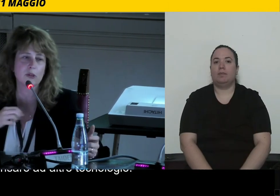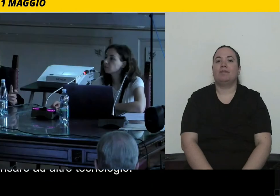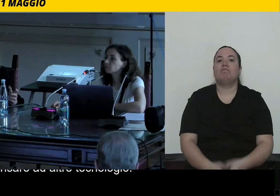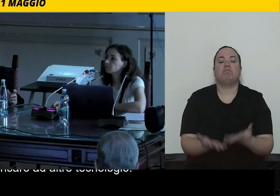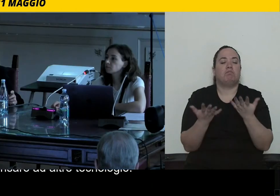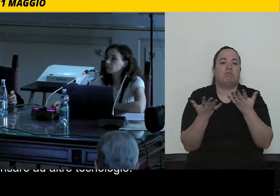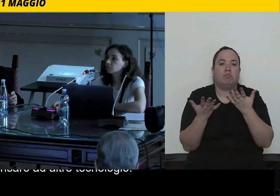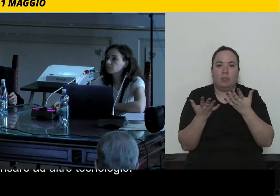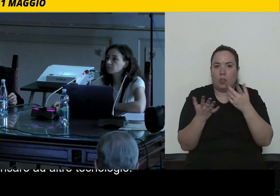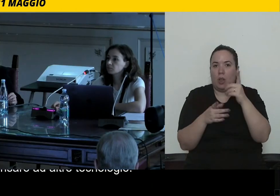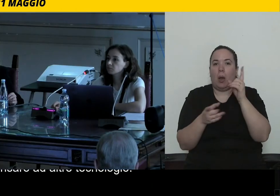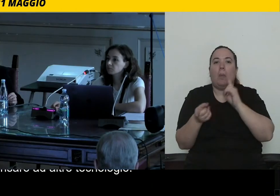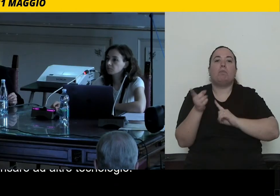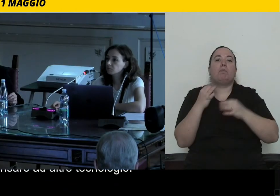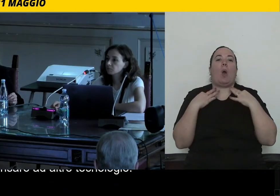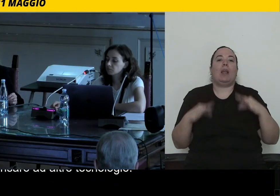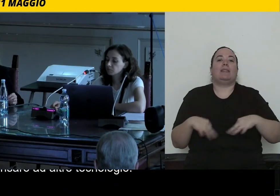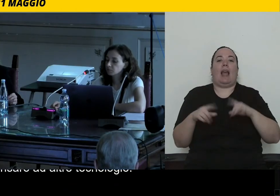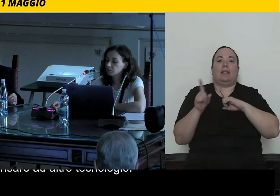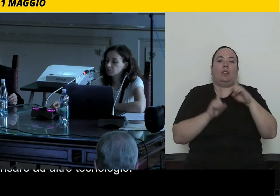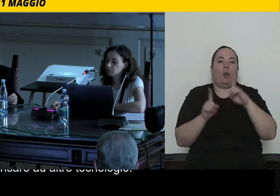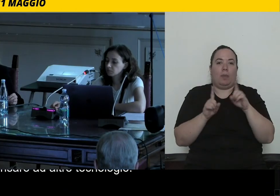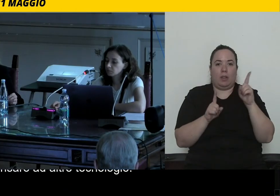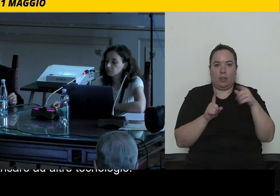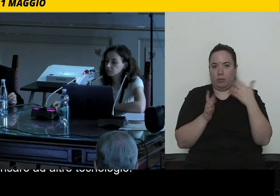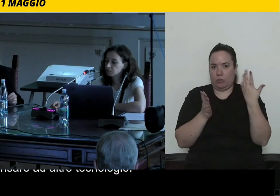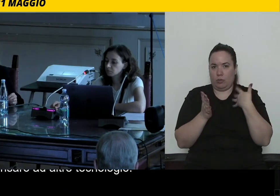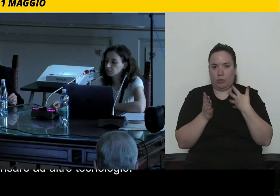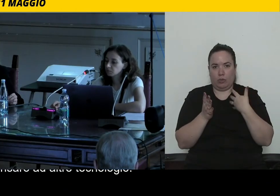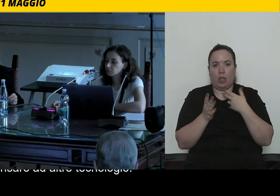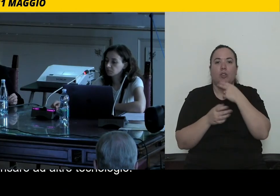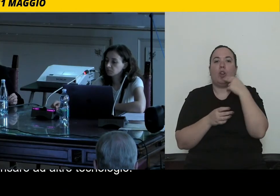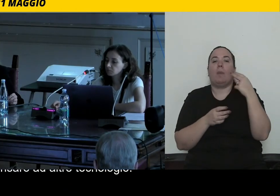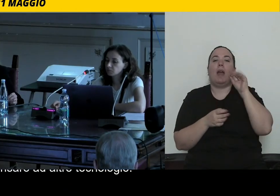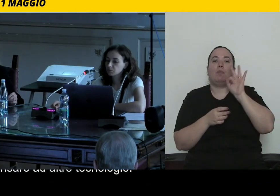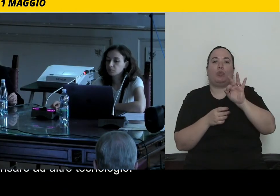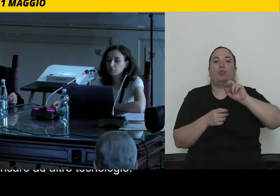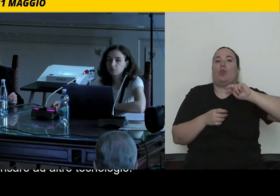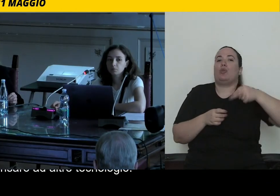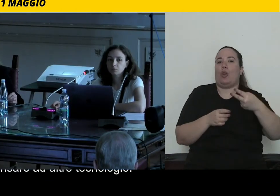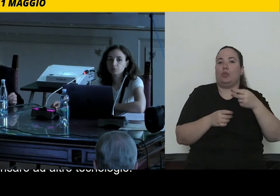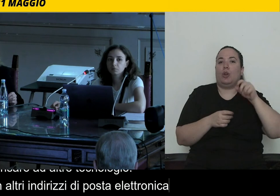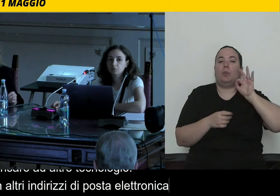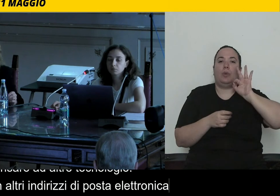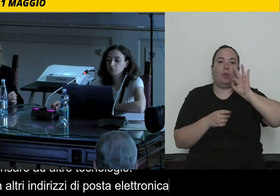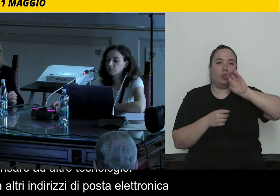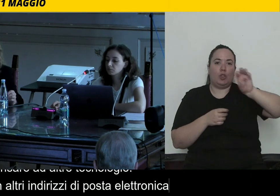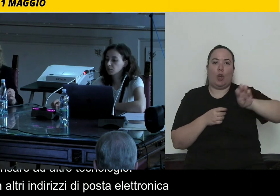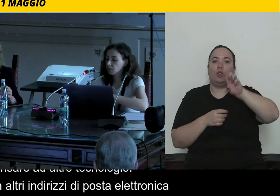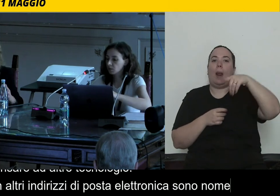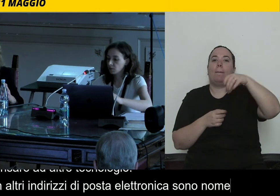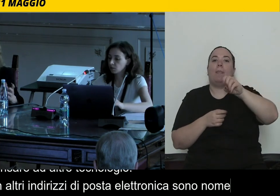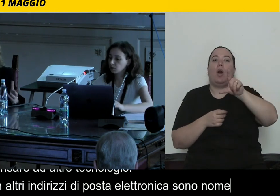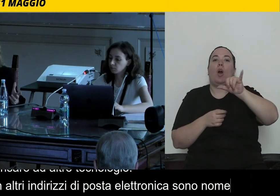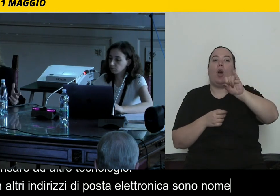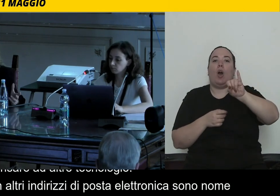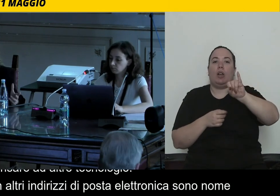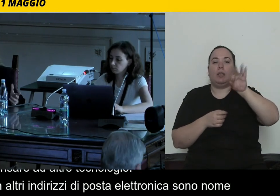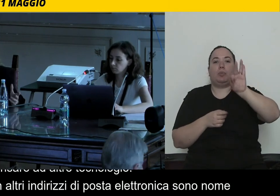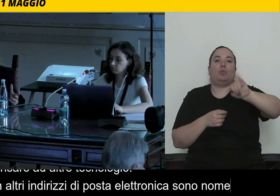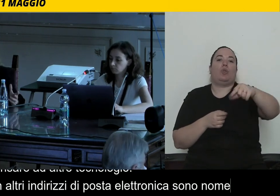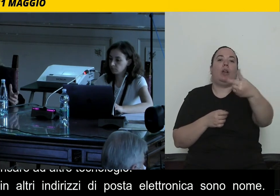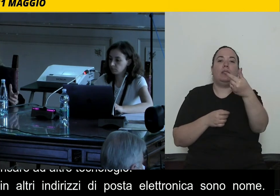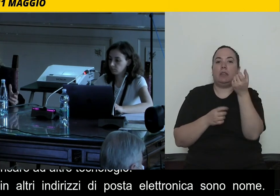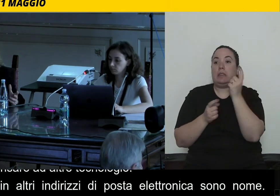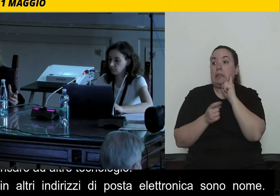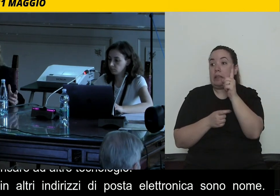Comunque al Politecnico i nostri indirizzi di post elettronica sono nome.cognome.chiocciolapolimi.it. Lo dico per tutti coloro